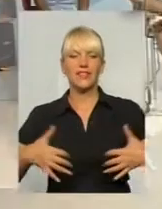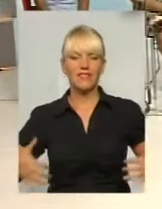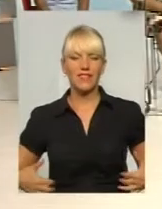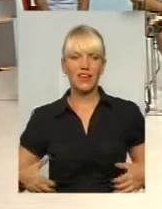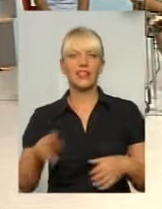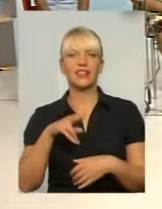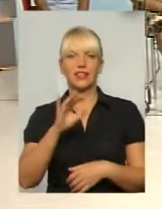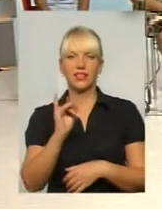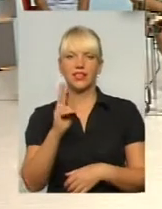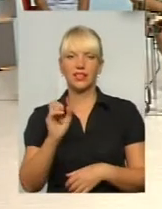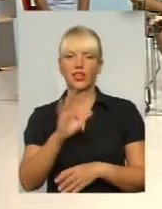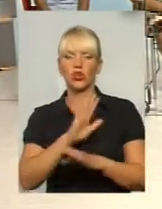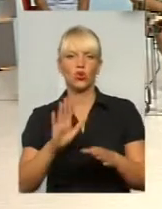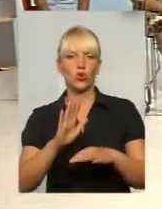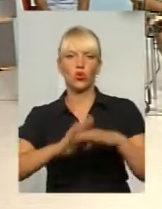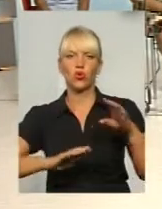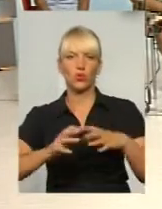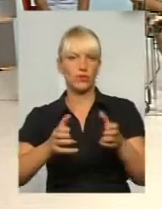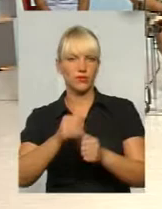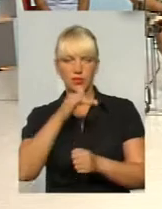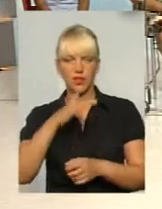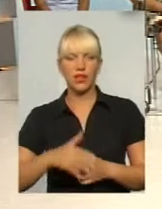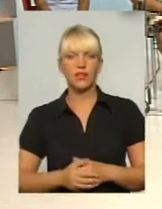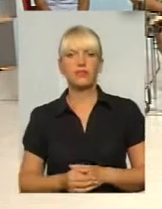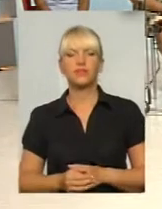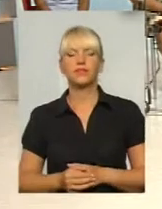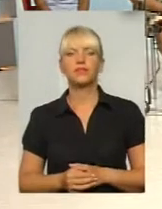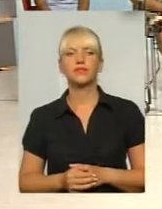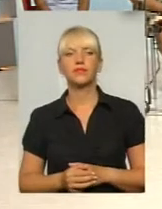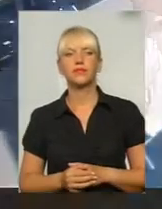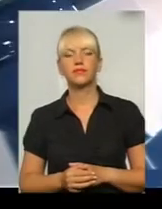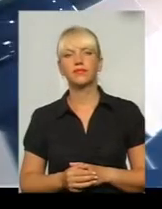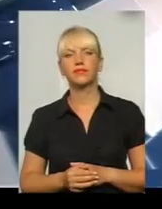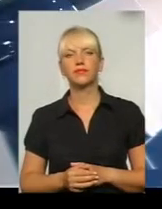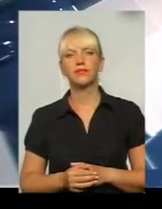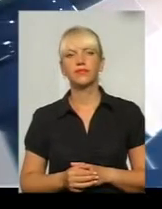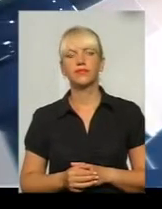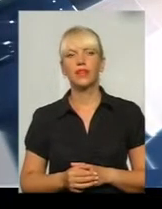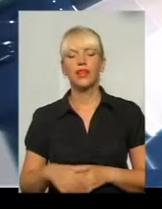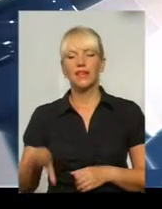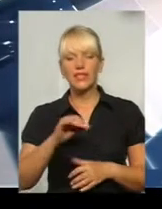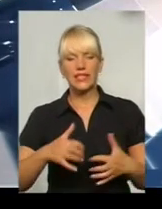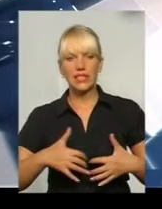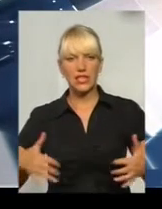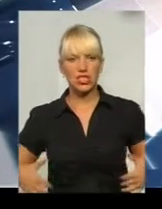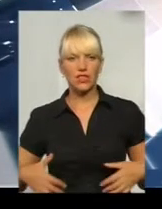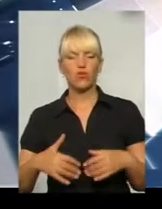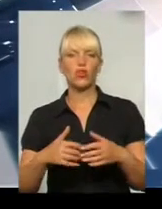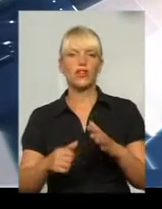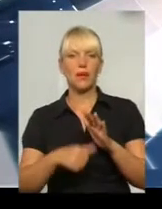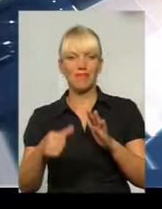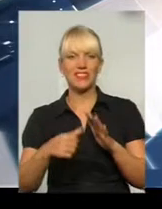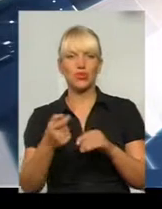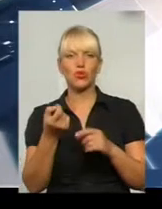до рук? А, я правильно зрозуміла питання. А вони всі безумні зергочі, вони всі немножко